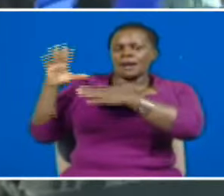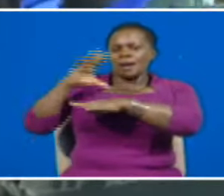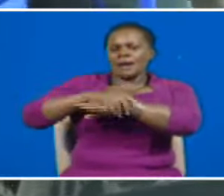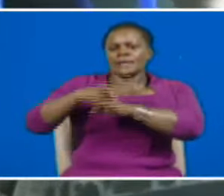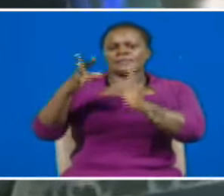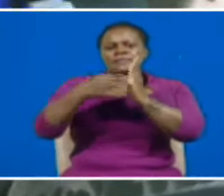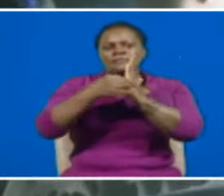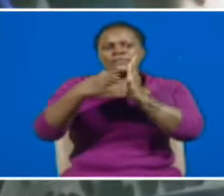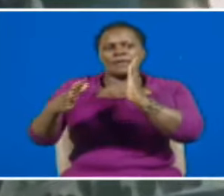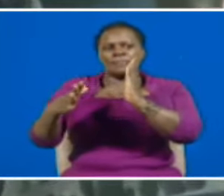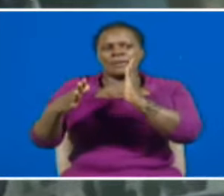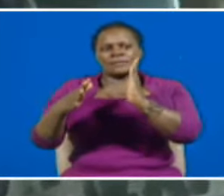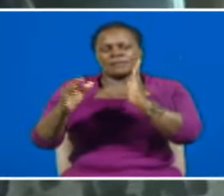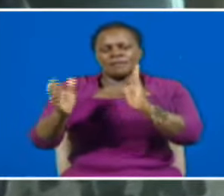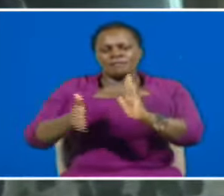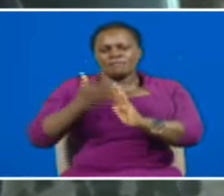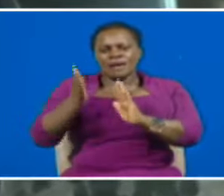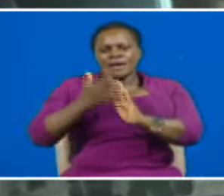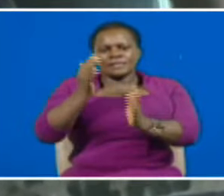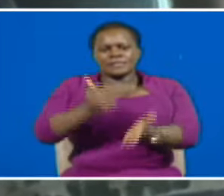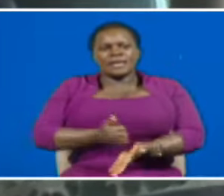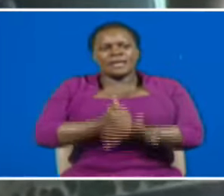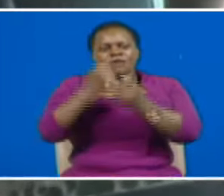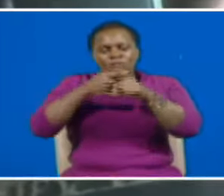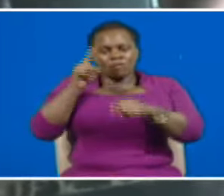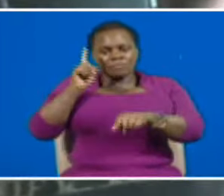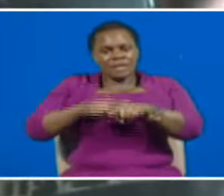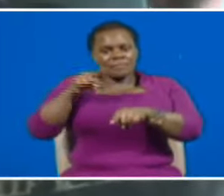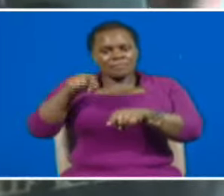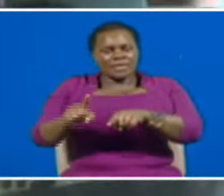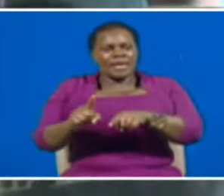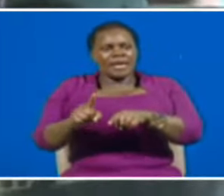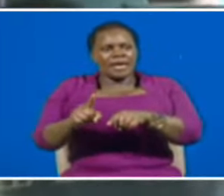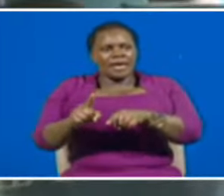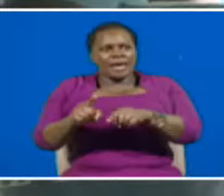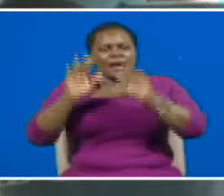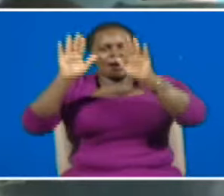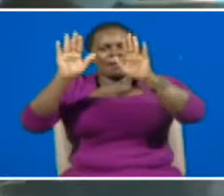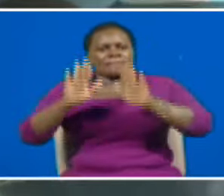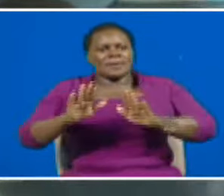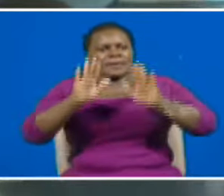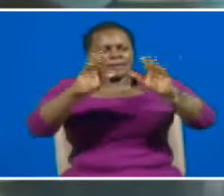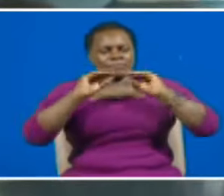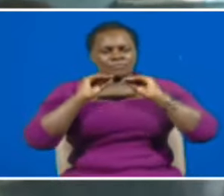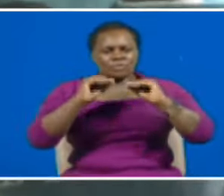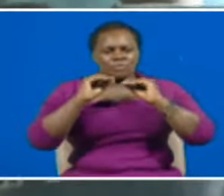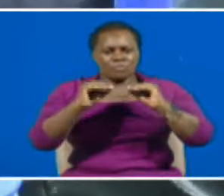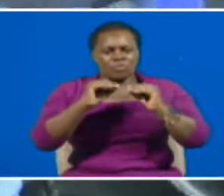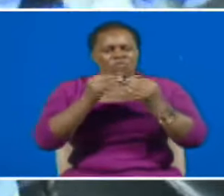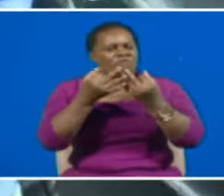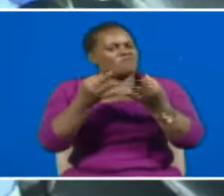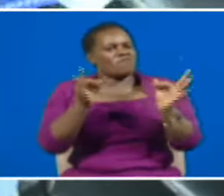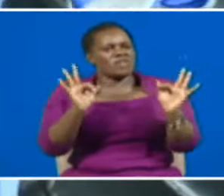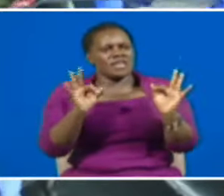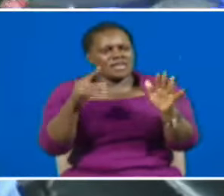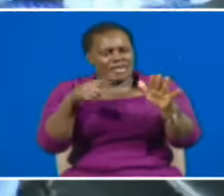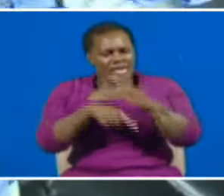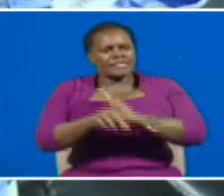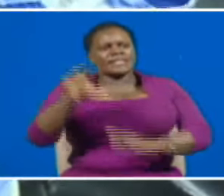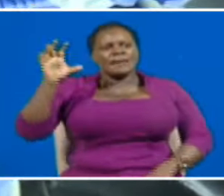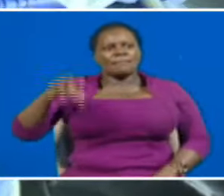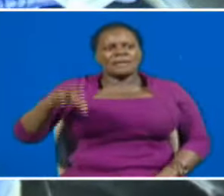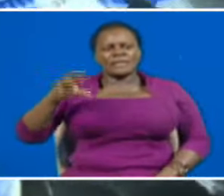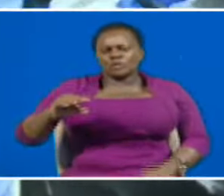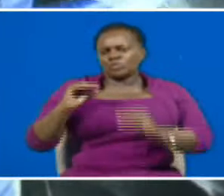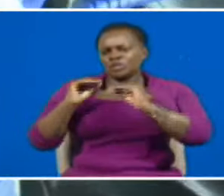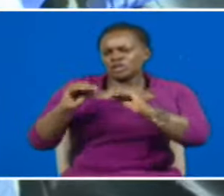muhimu kuhusu huduma ya kwanza. Na tangu wakati huo amekuwa kiendesha kampeni ya elimu bila malipo kwa kuingia kwenye matatu na